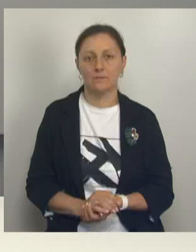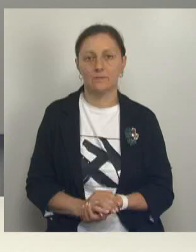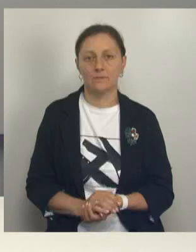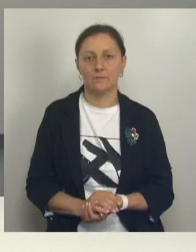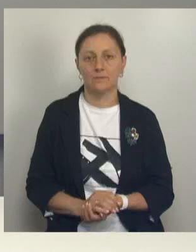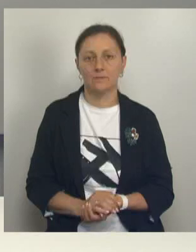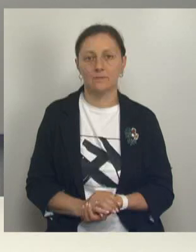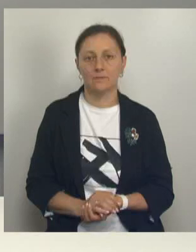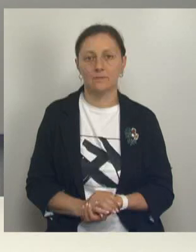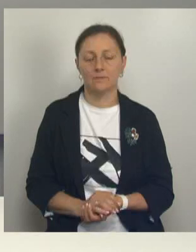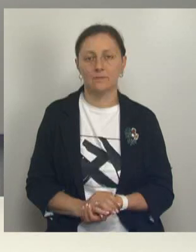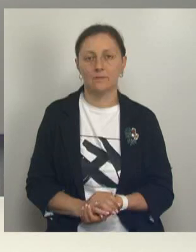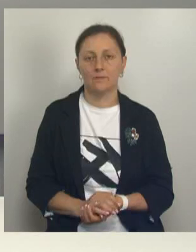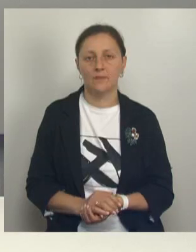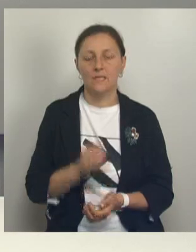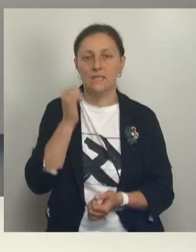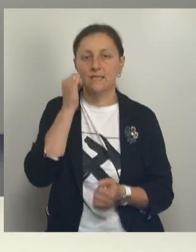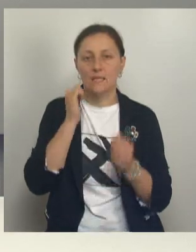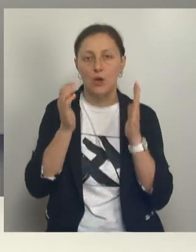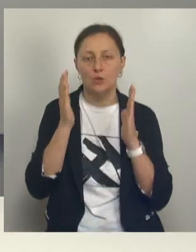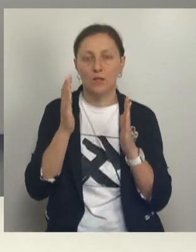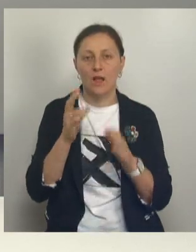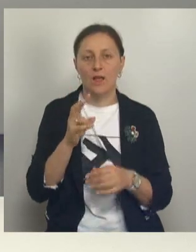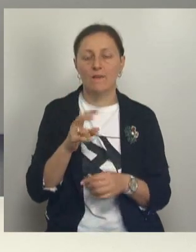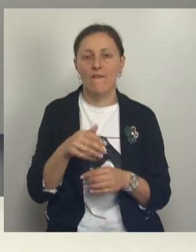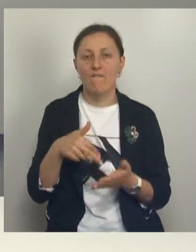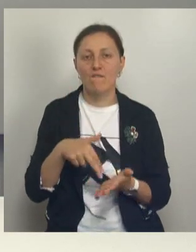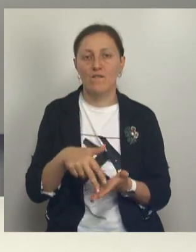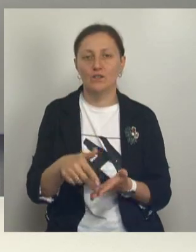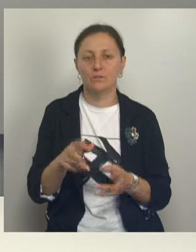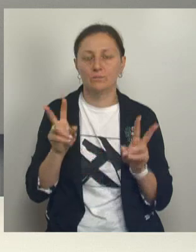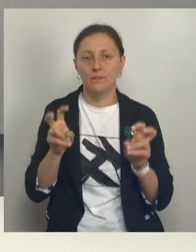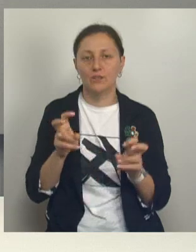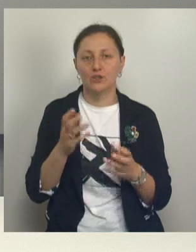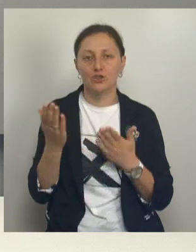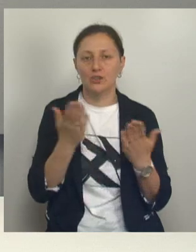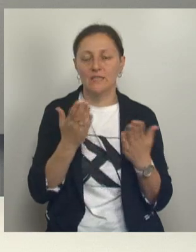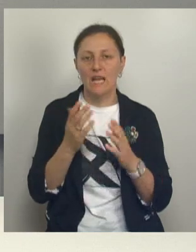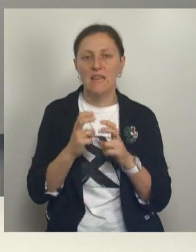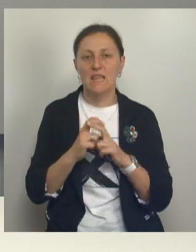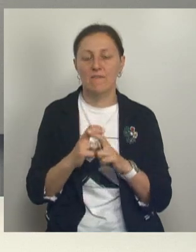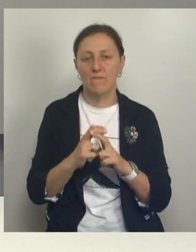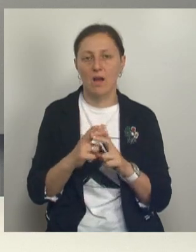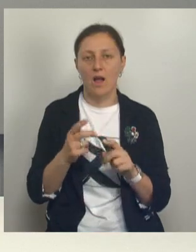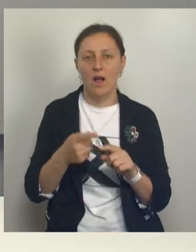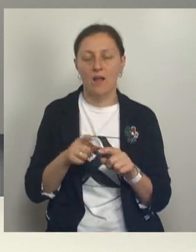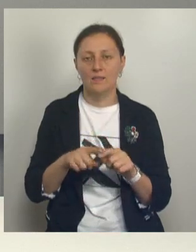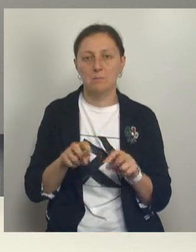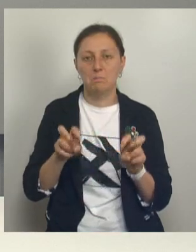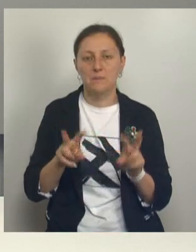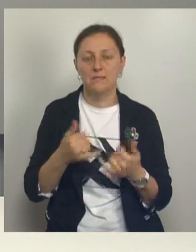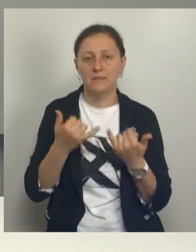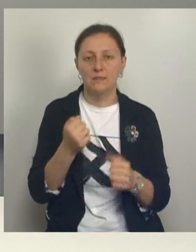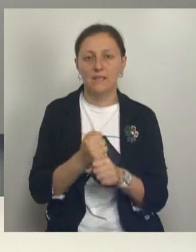Кстати, там же в Старом Осколе на линию вышел «Читай трамвай». Передвижную литературную гостиную создали к